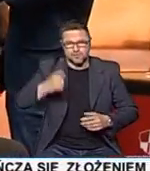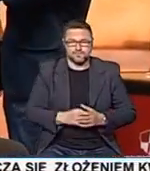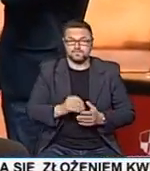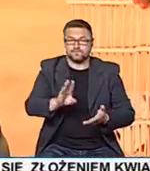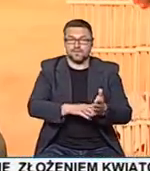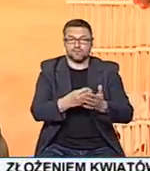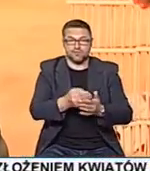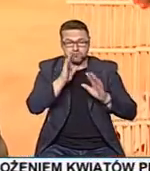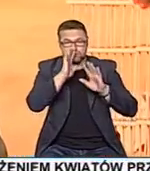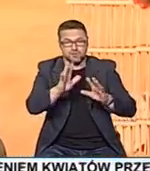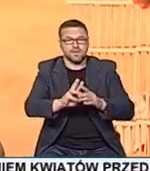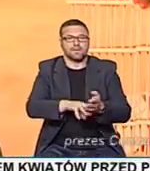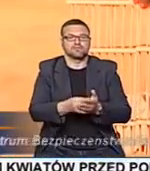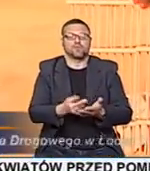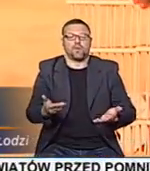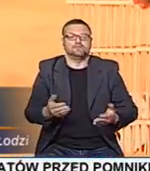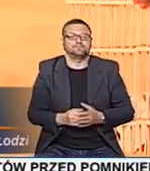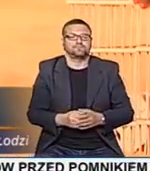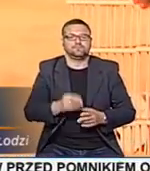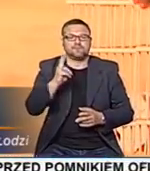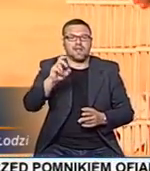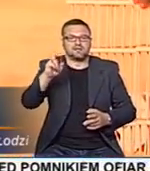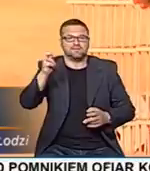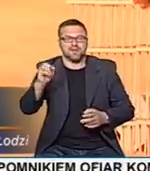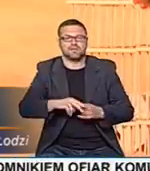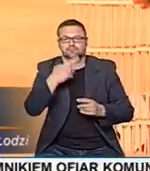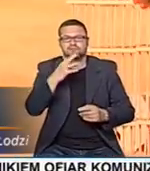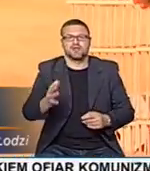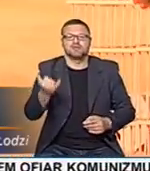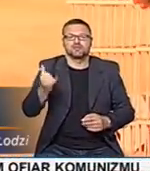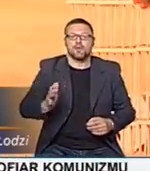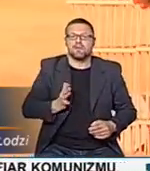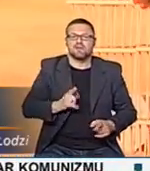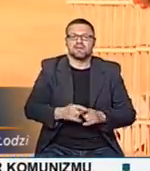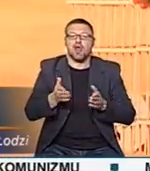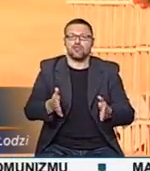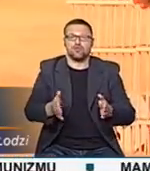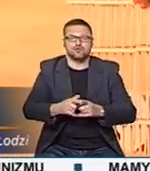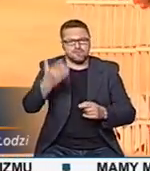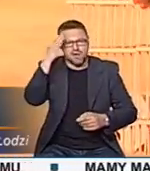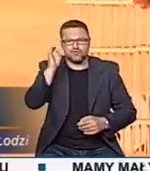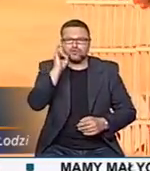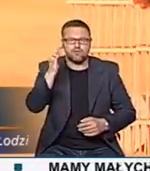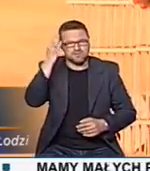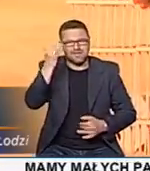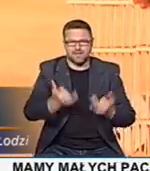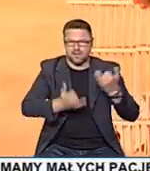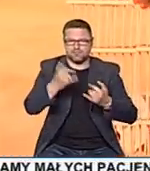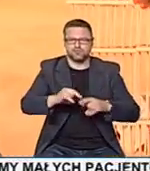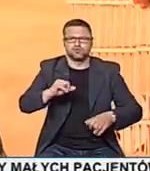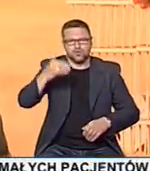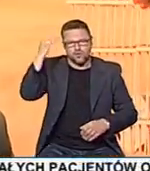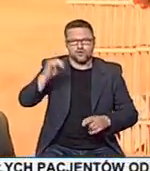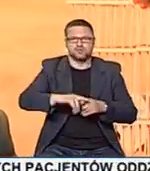Przykładem tego może być takie działanie, które się nazywa Kacper Dziecko Bezpieczne na drodze. Bardzo znana impreza, którą organizujemy